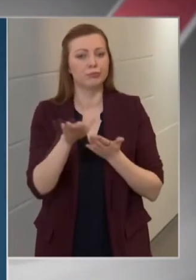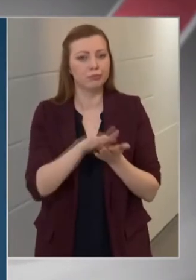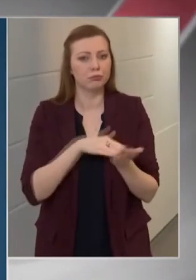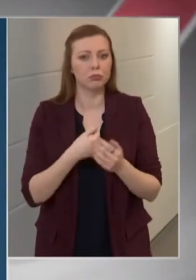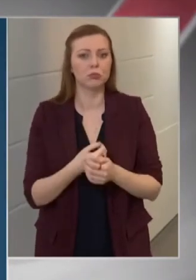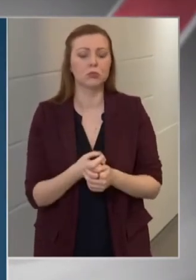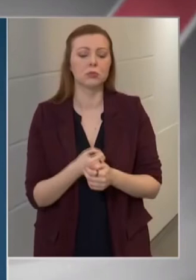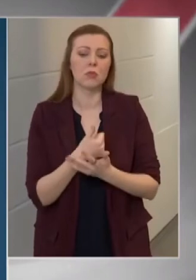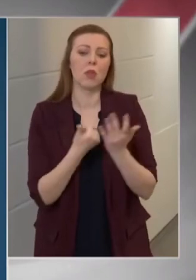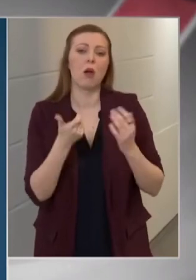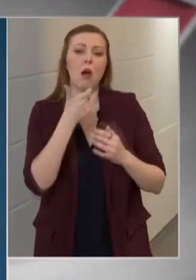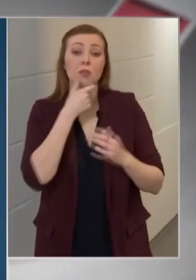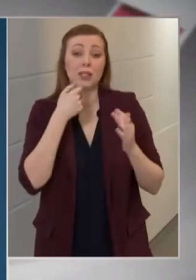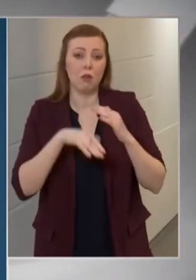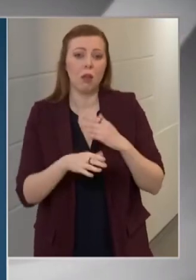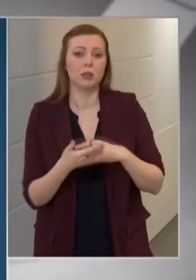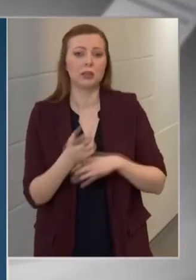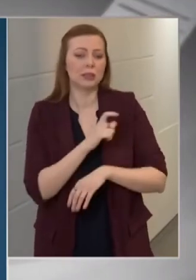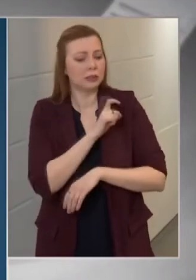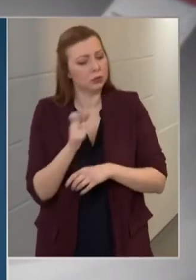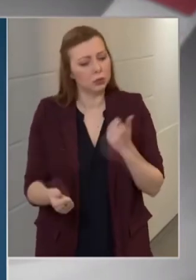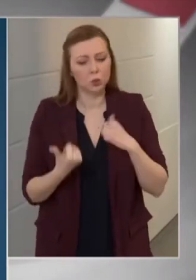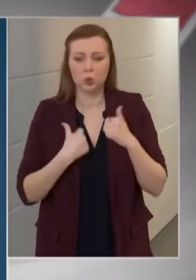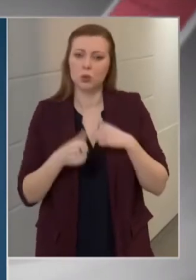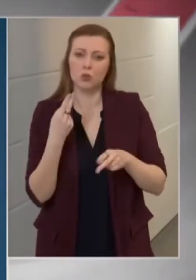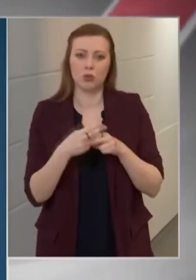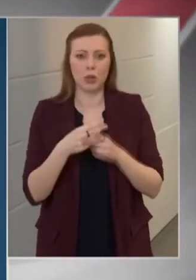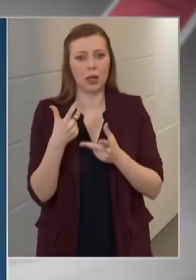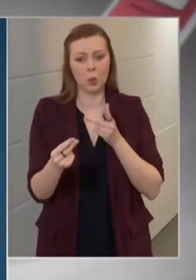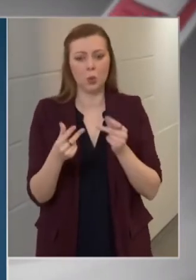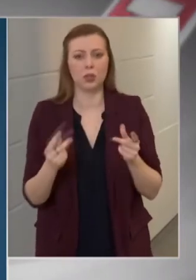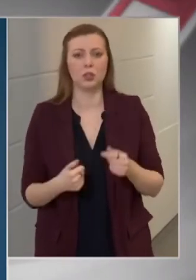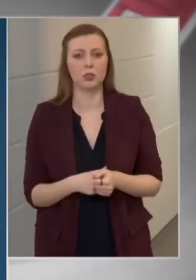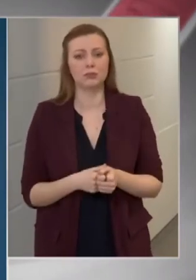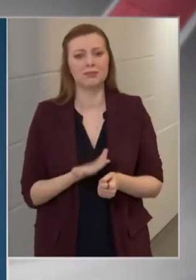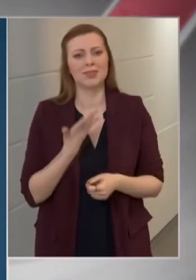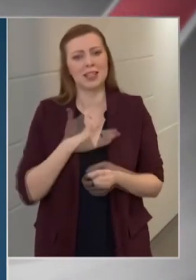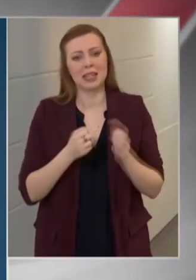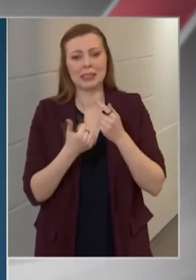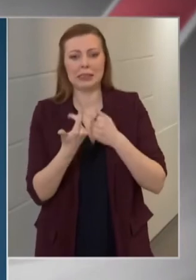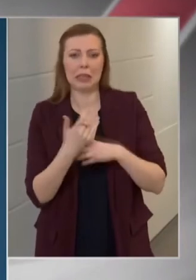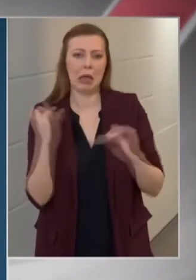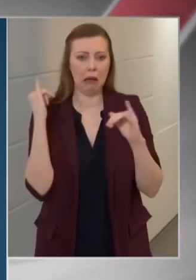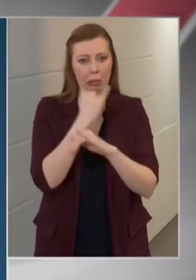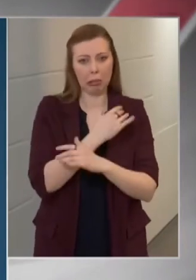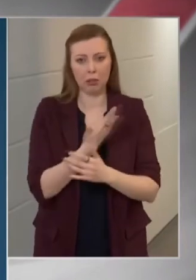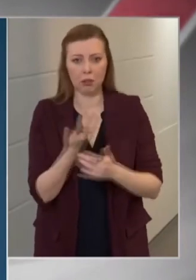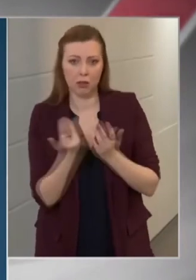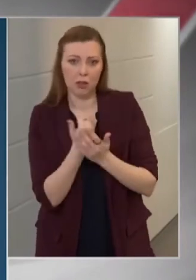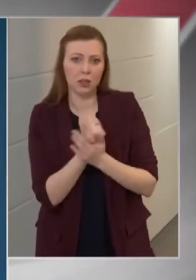krónikus betegek továbbra is folyamatosan megkapják a védőoltást. Itt szeretnék eloszlatni néhány álhírt.